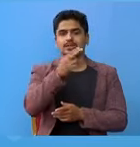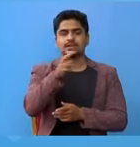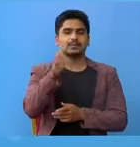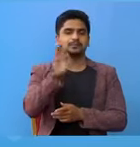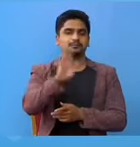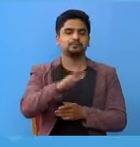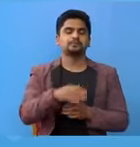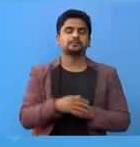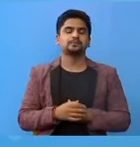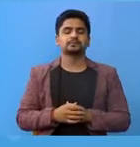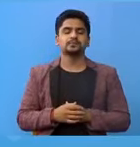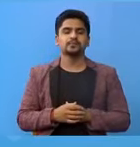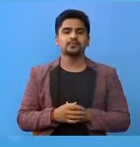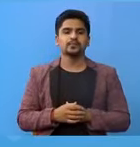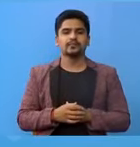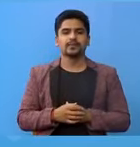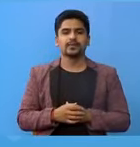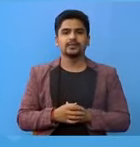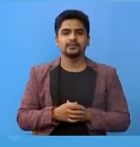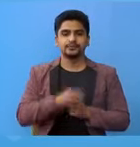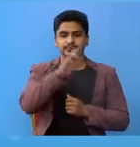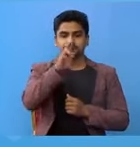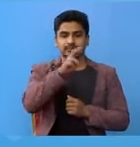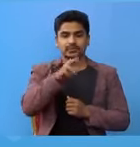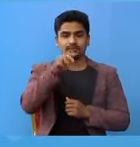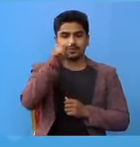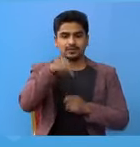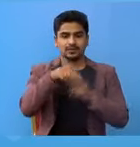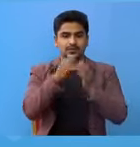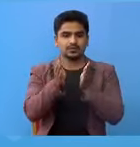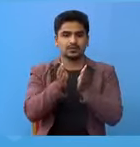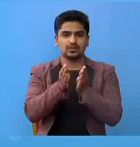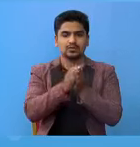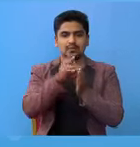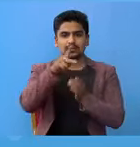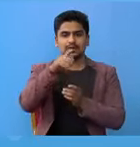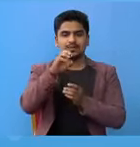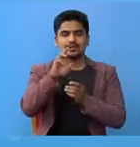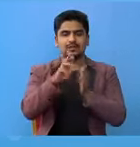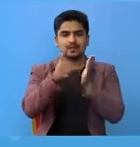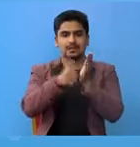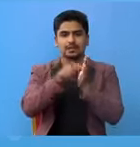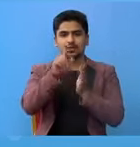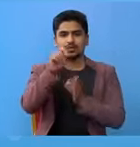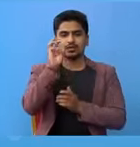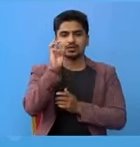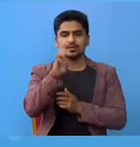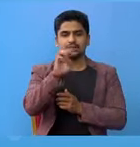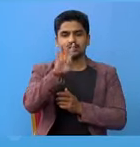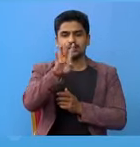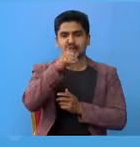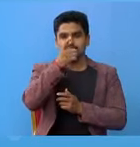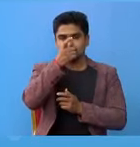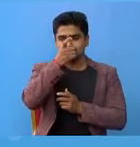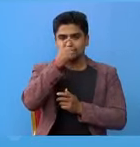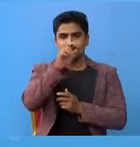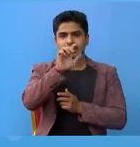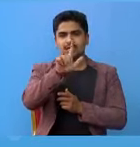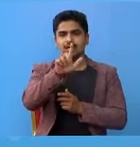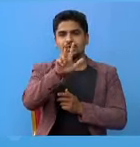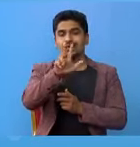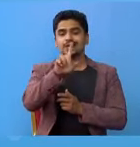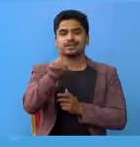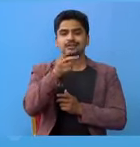उनुँच। रा आजको जम्मा रियल टाइम PCR 10,004 से 81